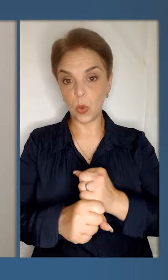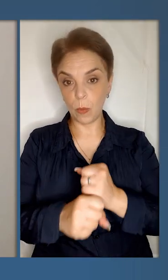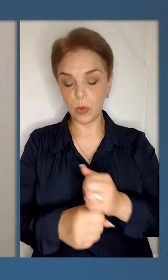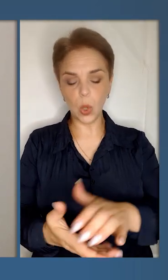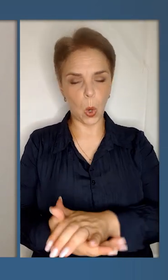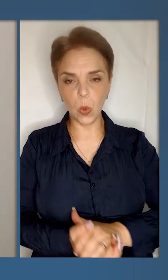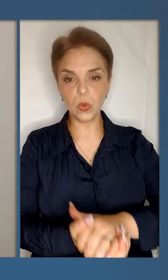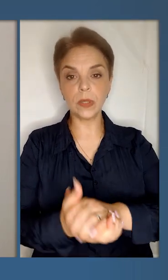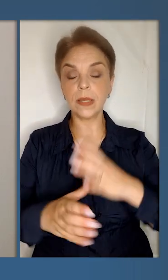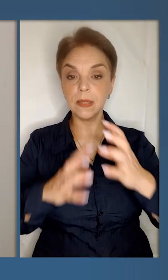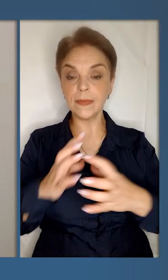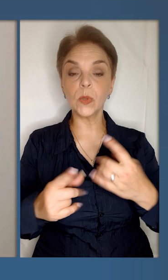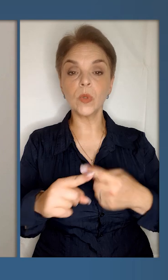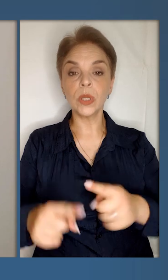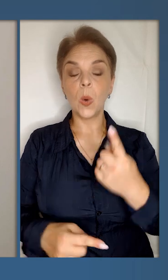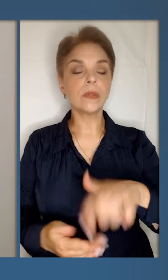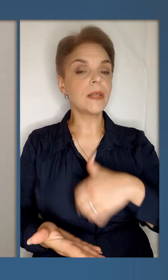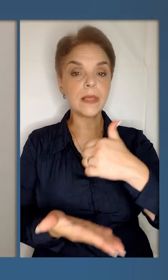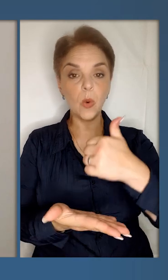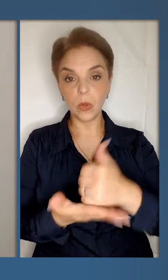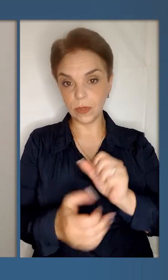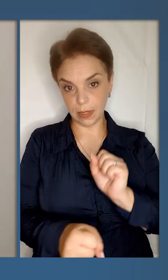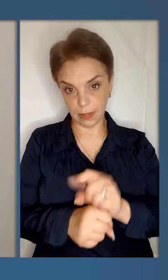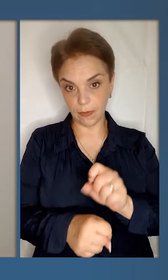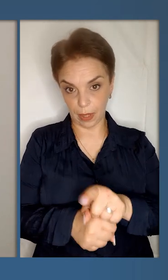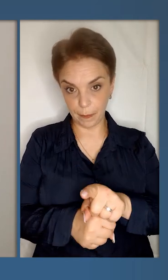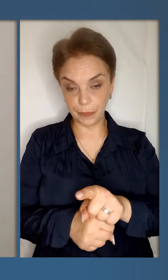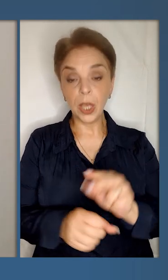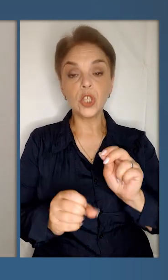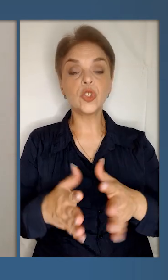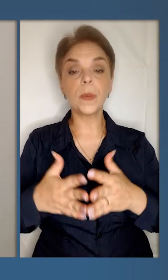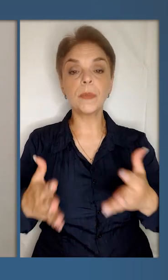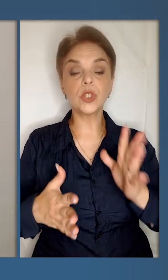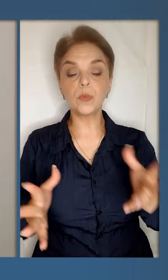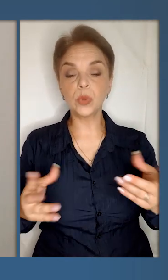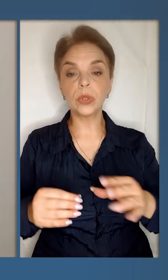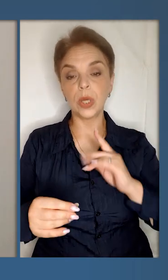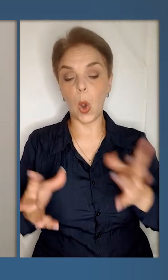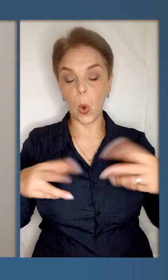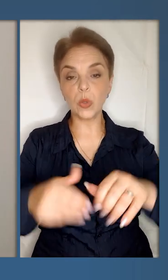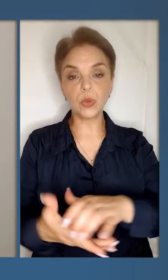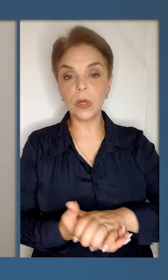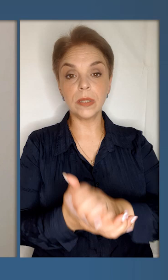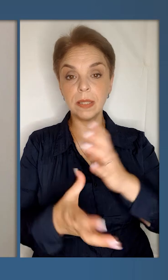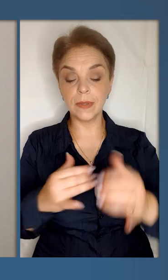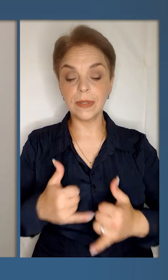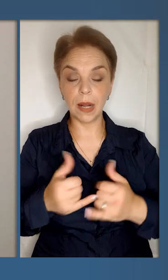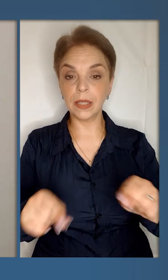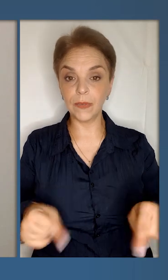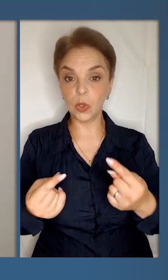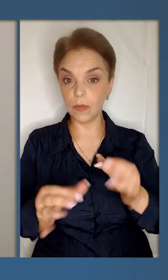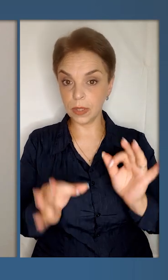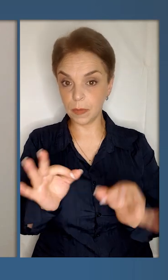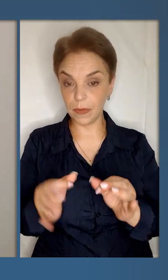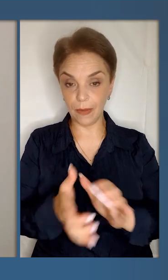роботу. Консолідація світу – це одне з найголовніших завдань. Чим більшою буде консолідація світу заради